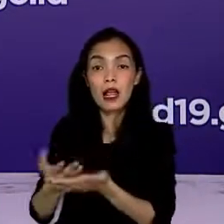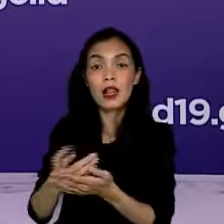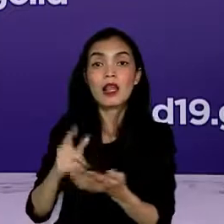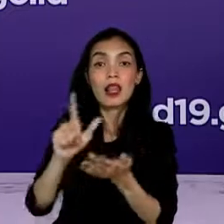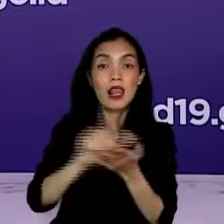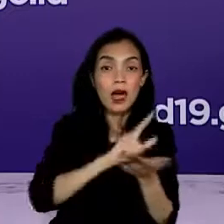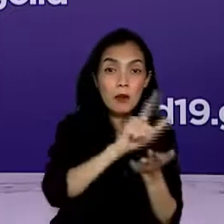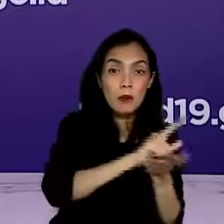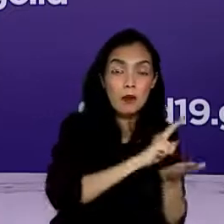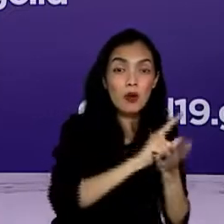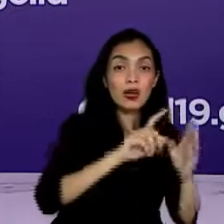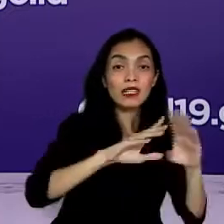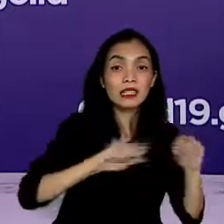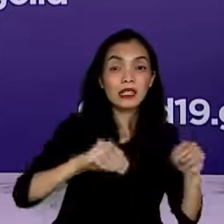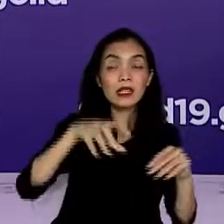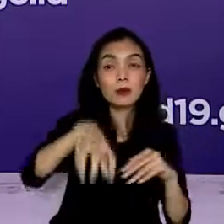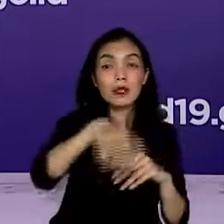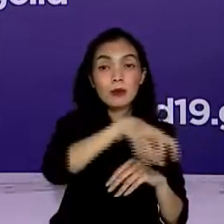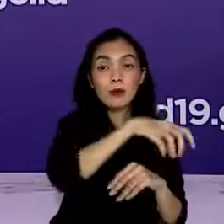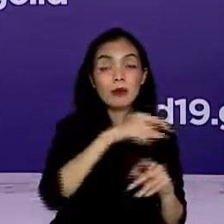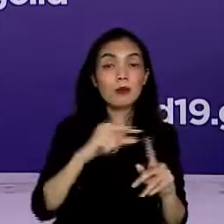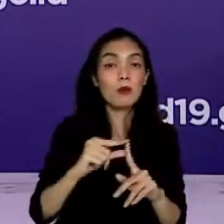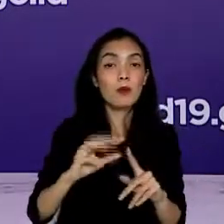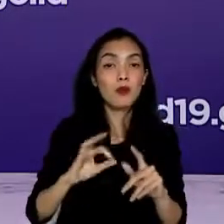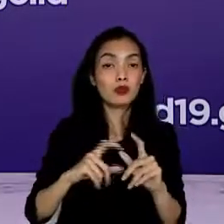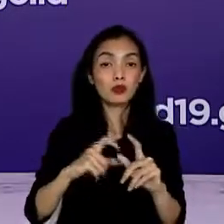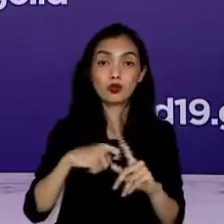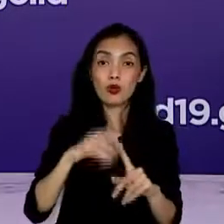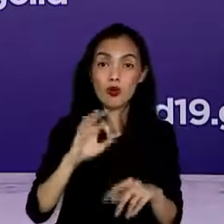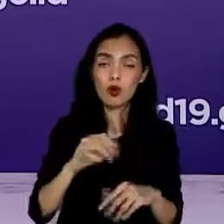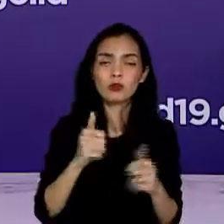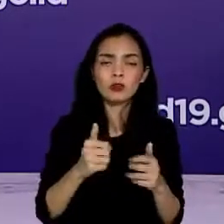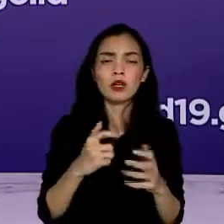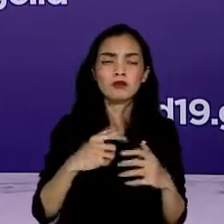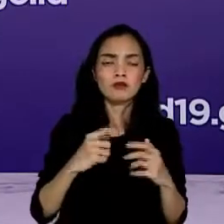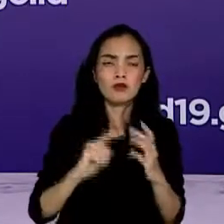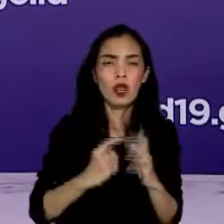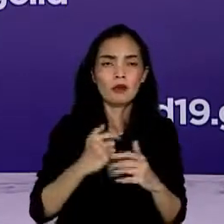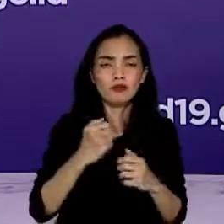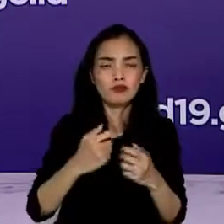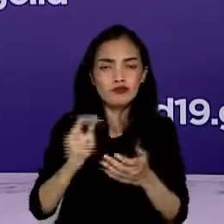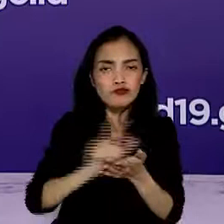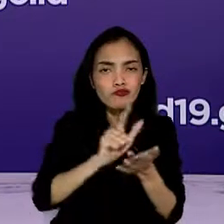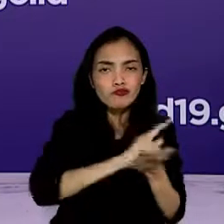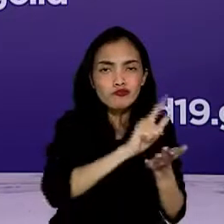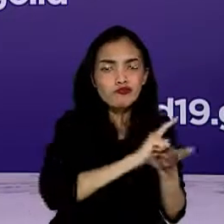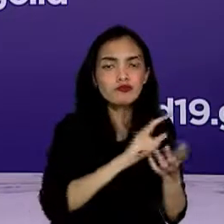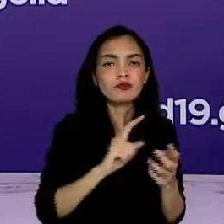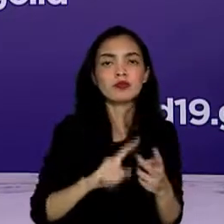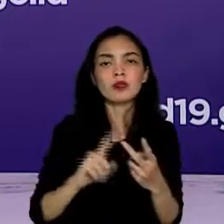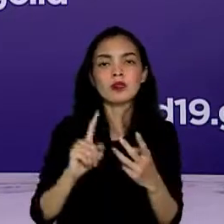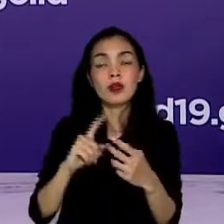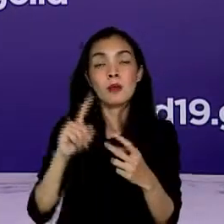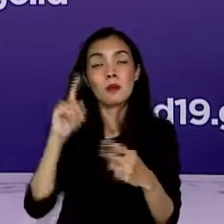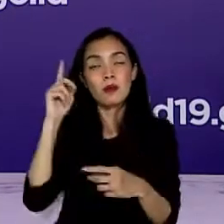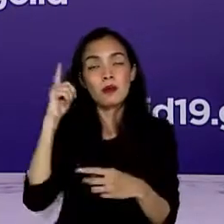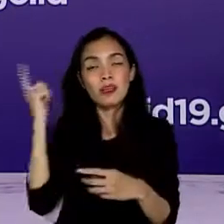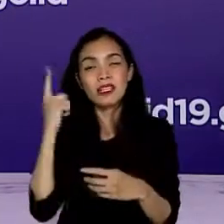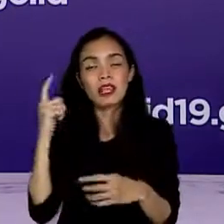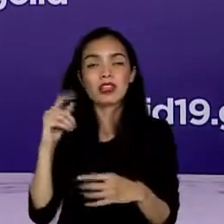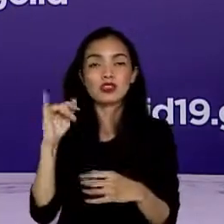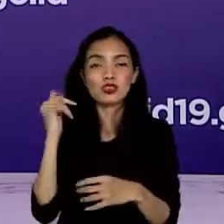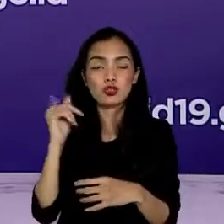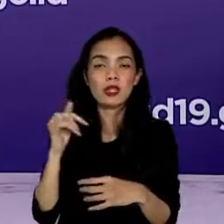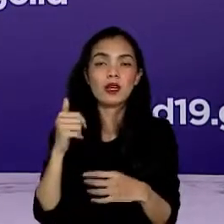kinerja posko pada posko-posko yang sudah terbentuk. Pemerintah daerah istimewa Yogyakarta untuk meningkatkan angka